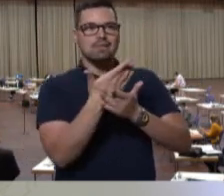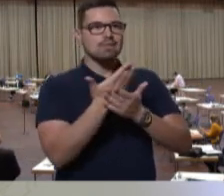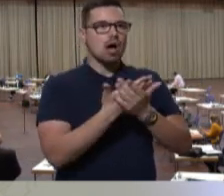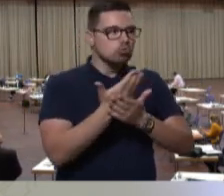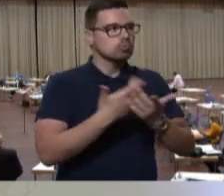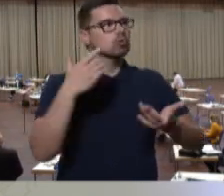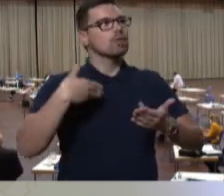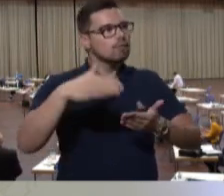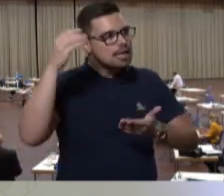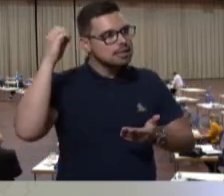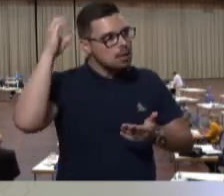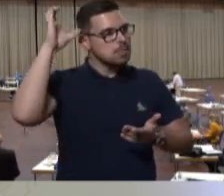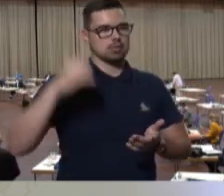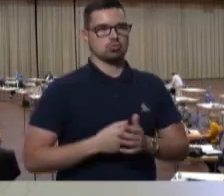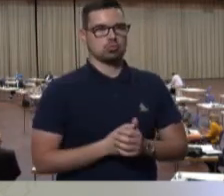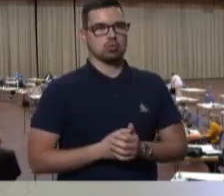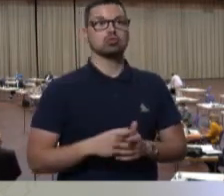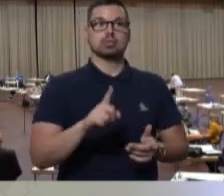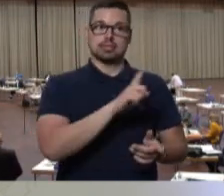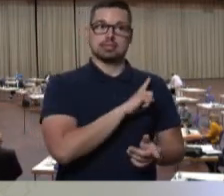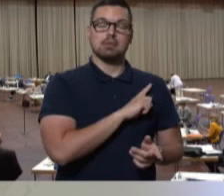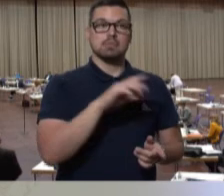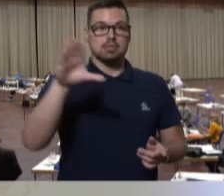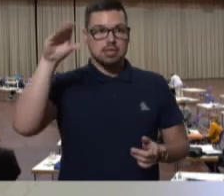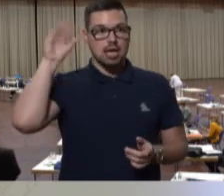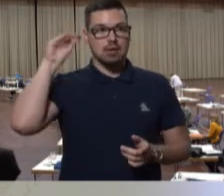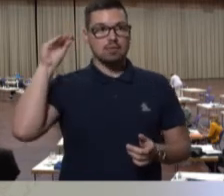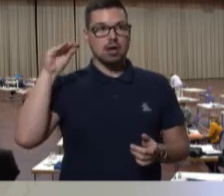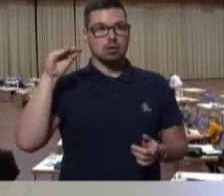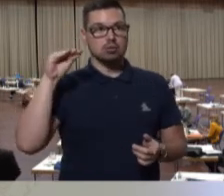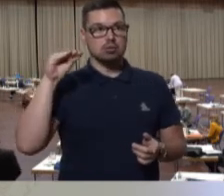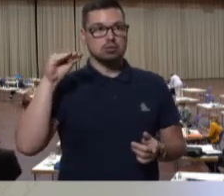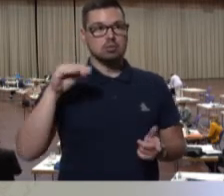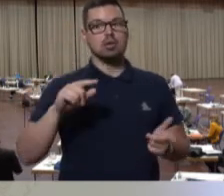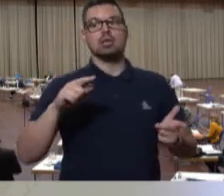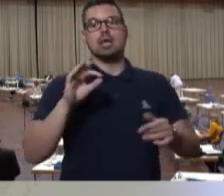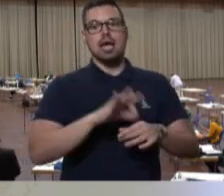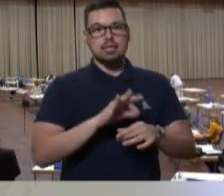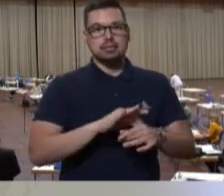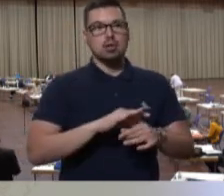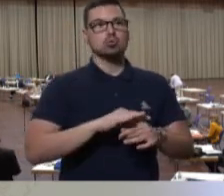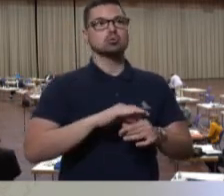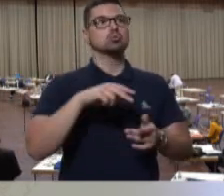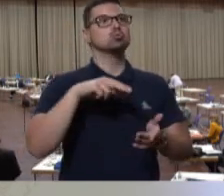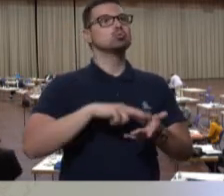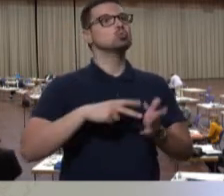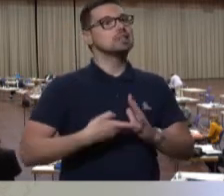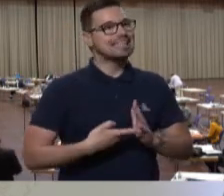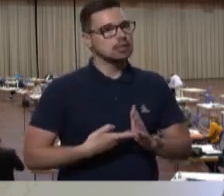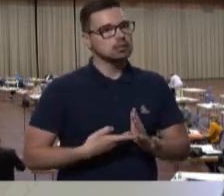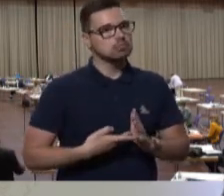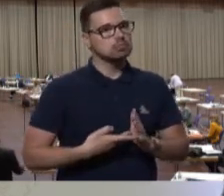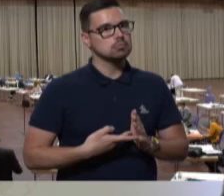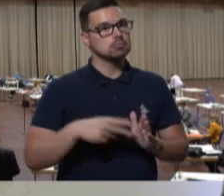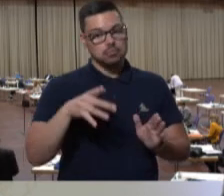Ich habe selbst schon ganz persönlich Erfahrungen gemacht mit Ärzten aus Syrien, die bei mir gewohnt haben, die